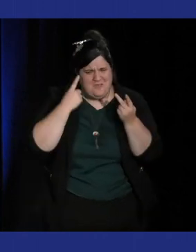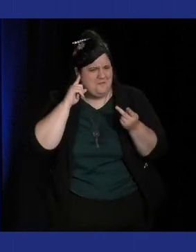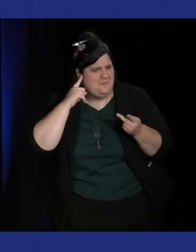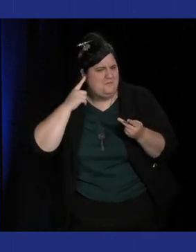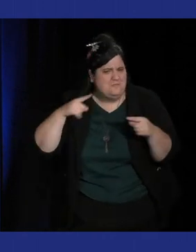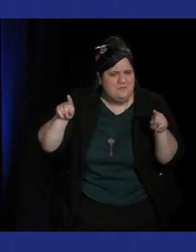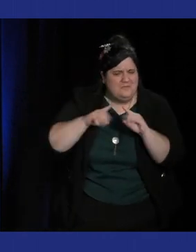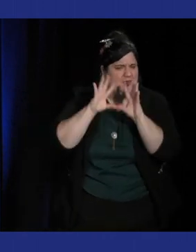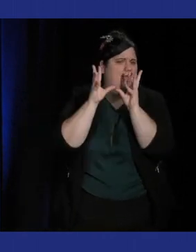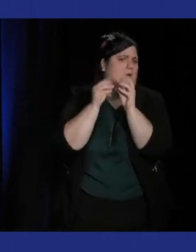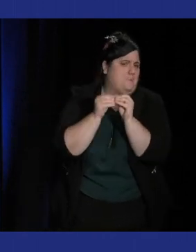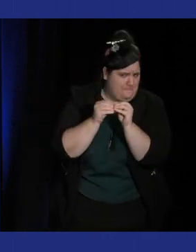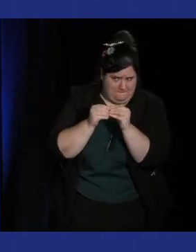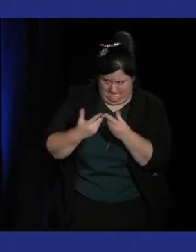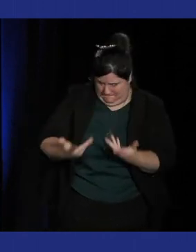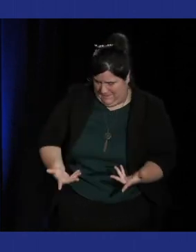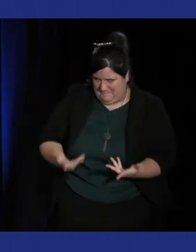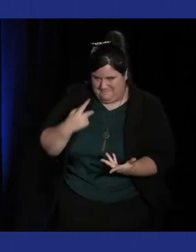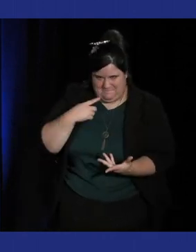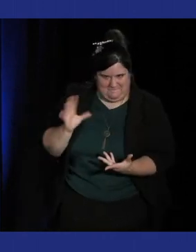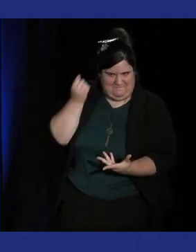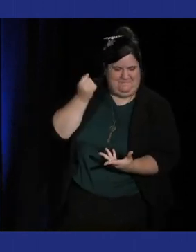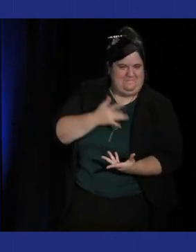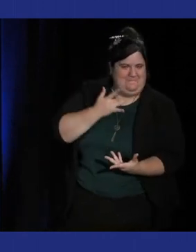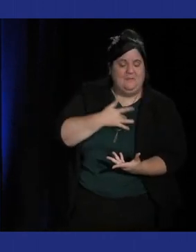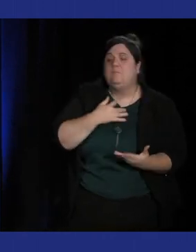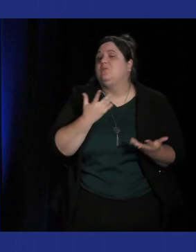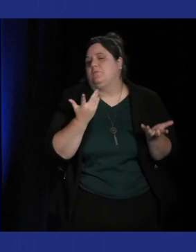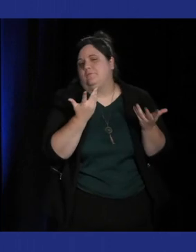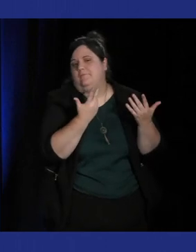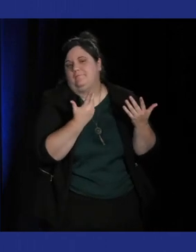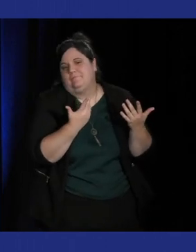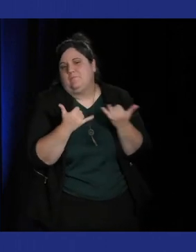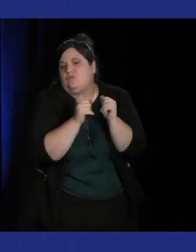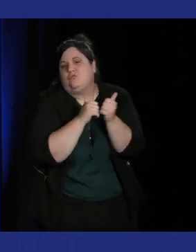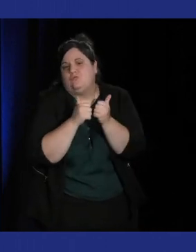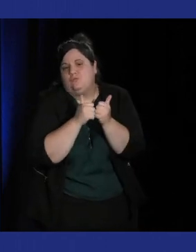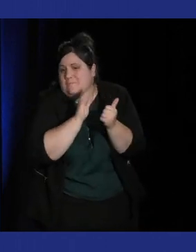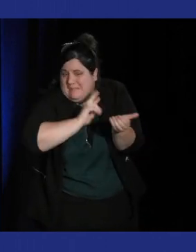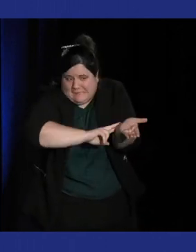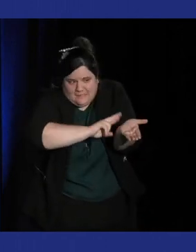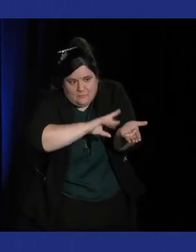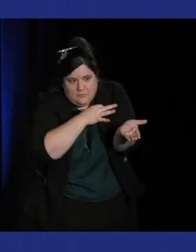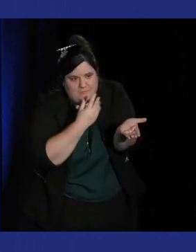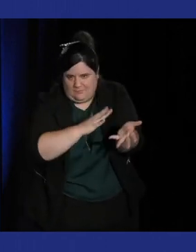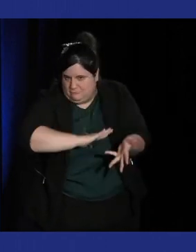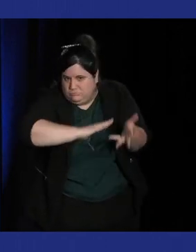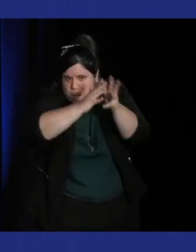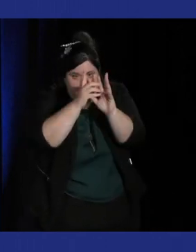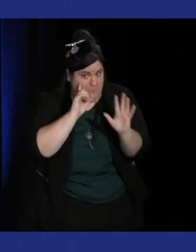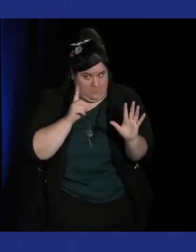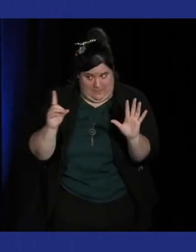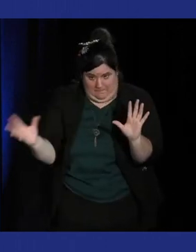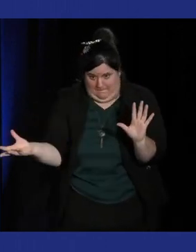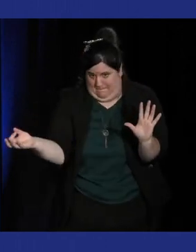sur l'évolution peut-être des jeux de rythme je pense qu'elle est quelque part déjà en cours sur les va-et-vient dont vous avez un petit peu parlé avec